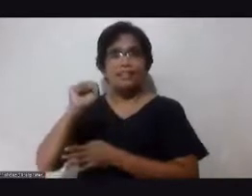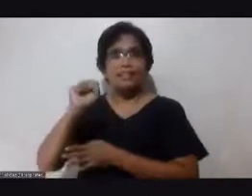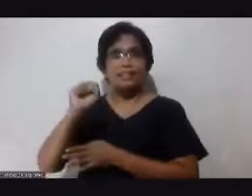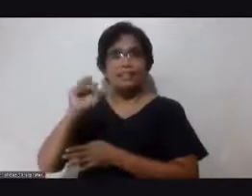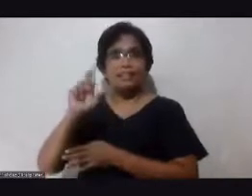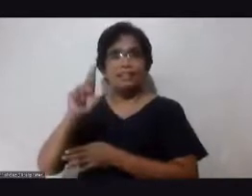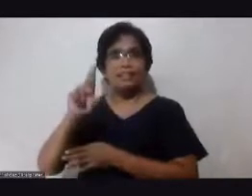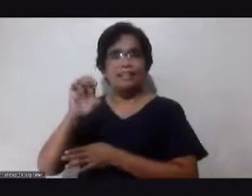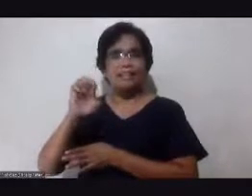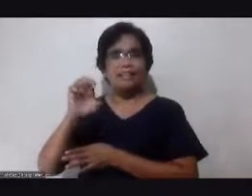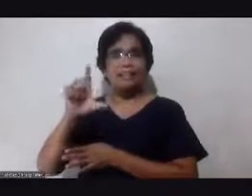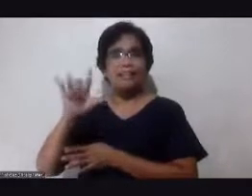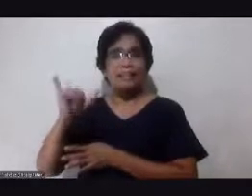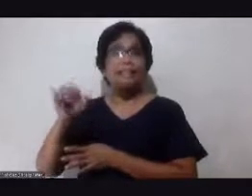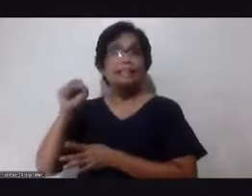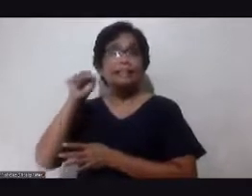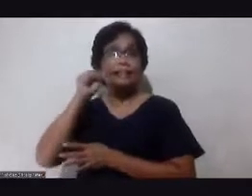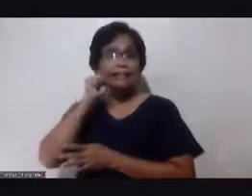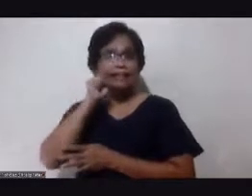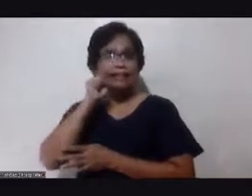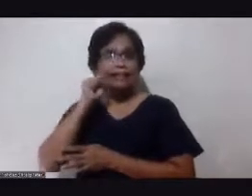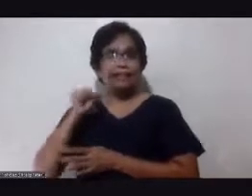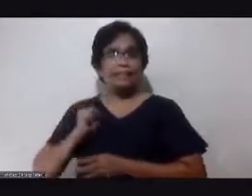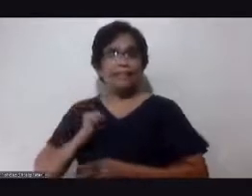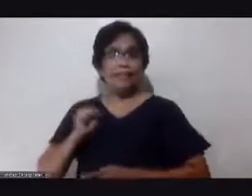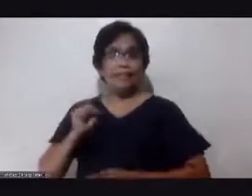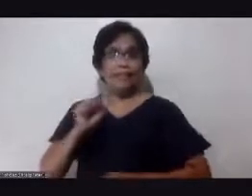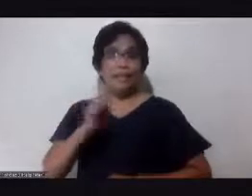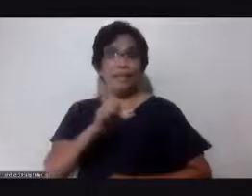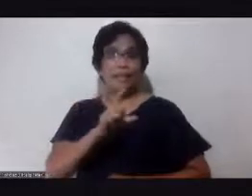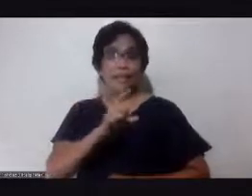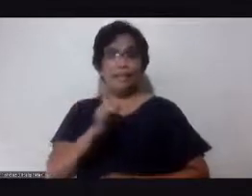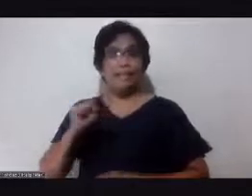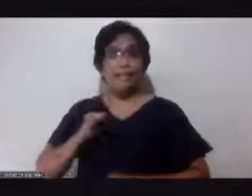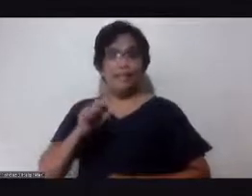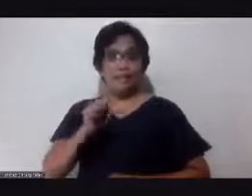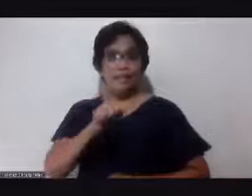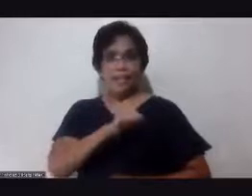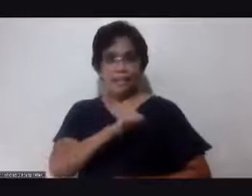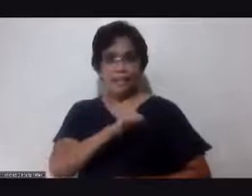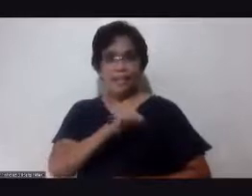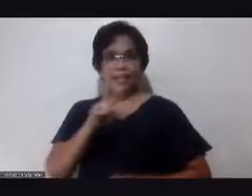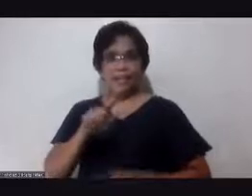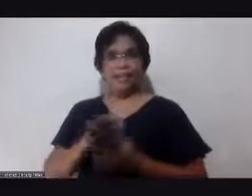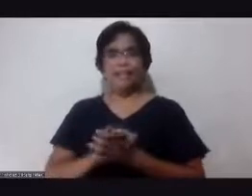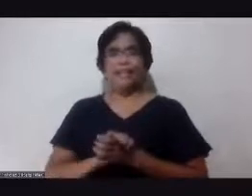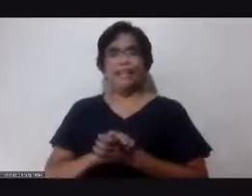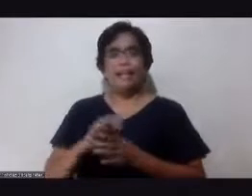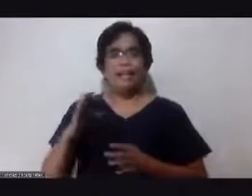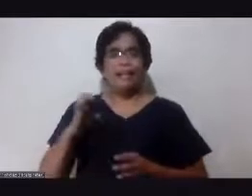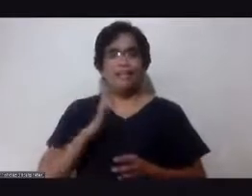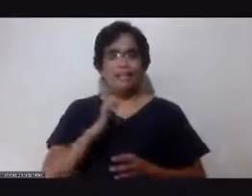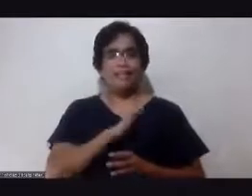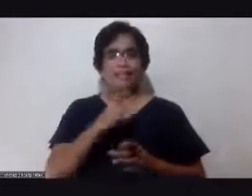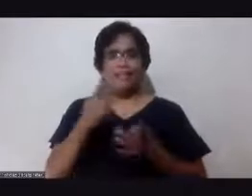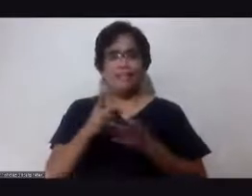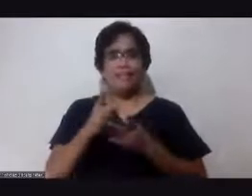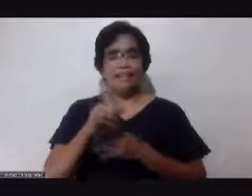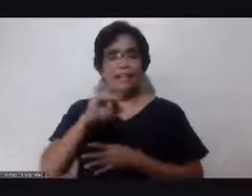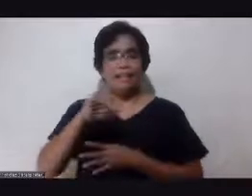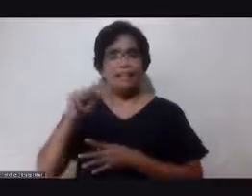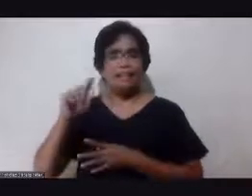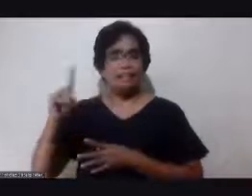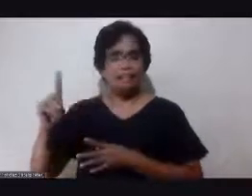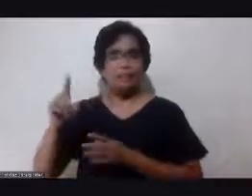Alcaraz. Siya po yung executive director ng ITD World, at isa po siyang John Maxwell coach. Binabati ko rin ng kanyang mabuting